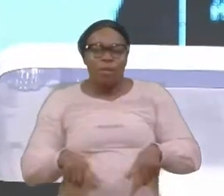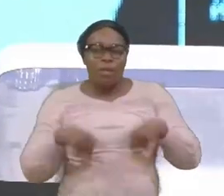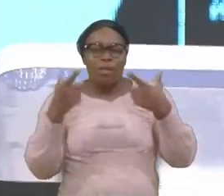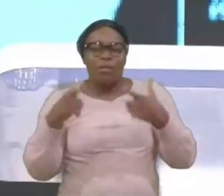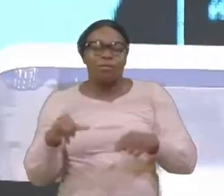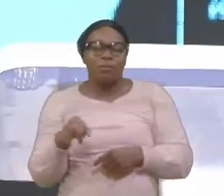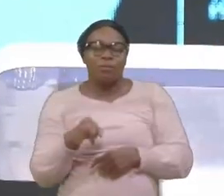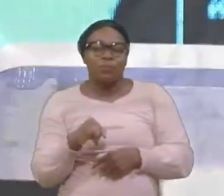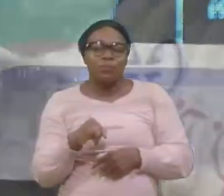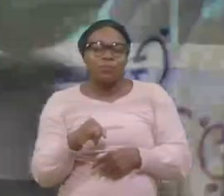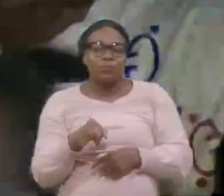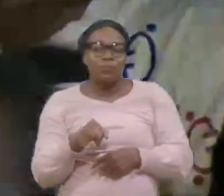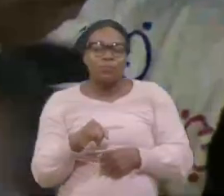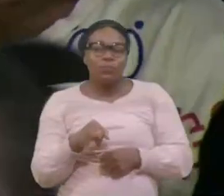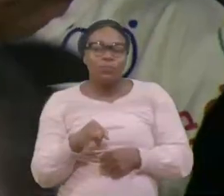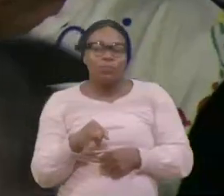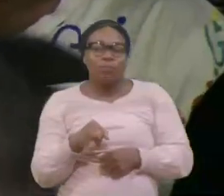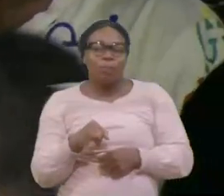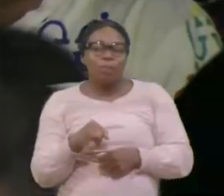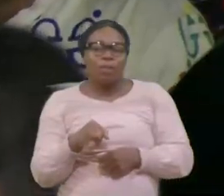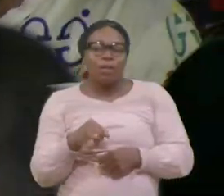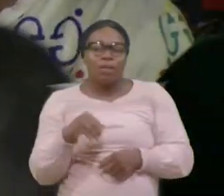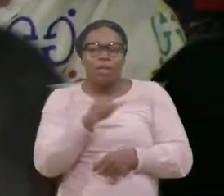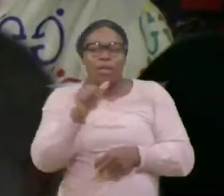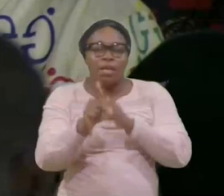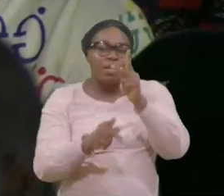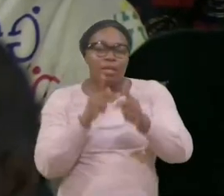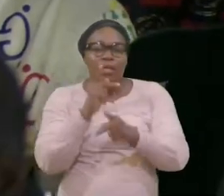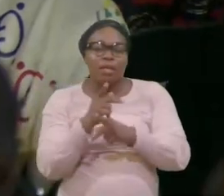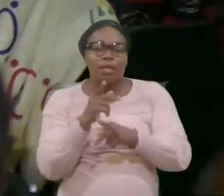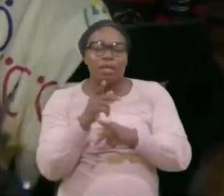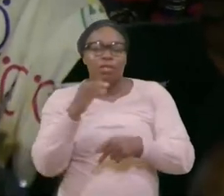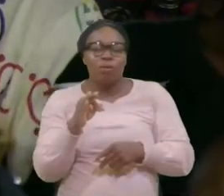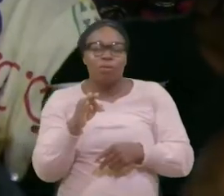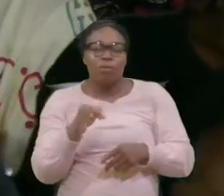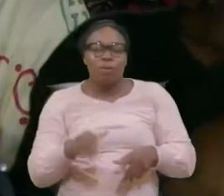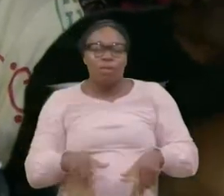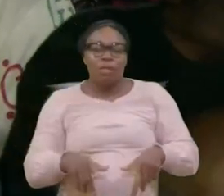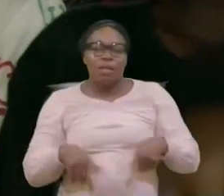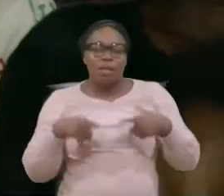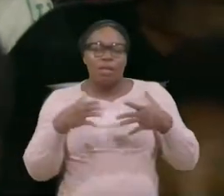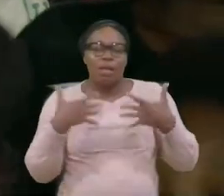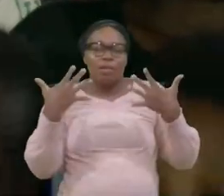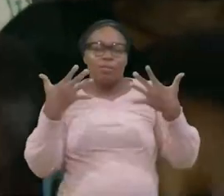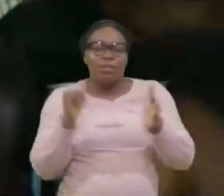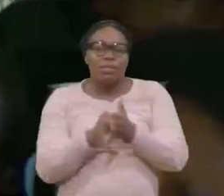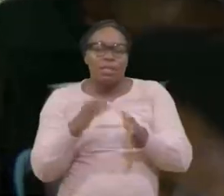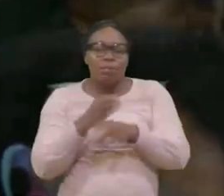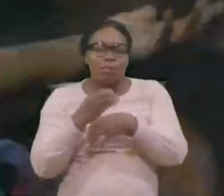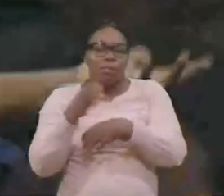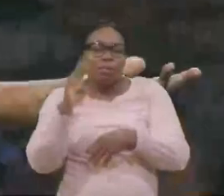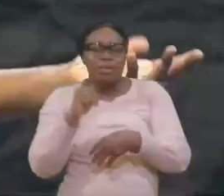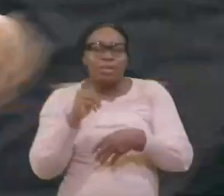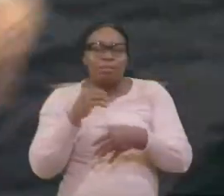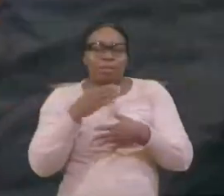en vivant dans la vie de débauche le type de vie qui